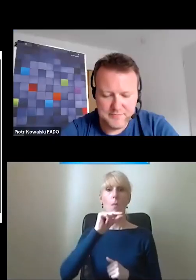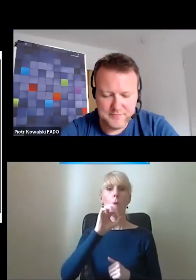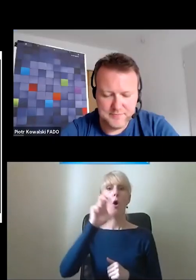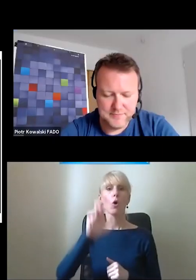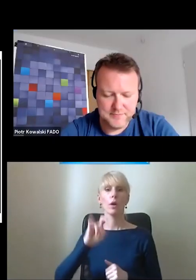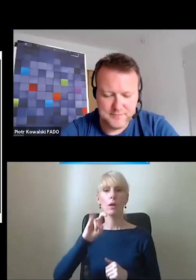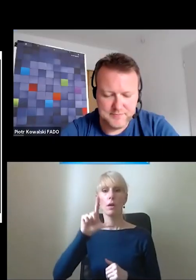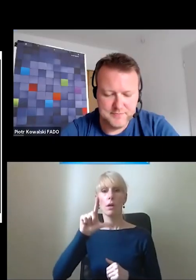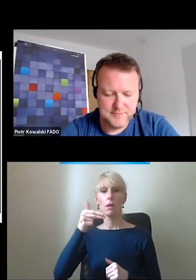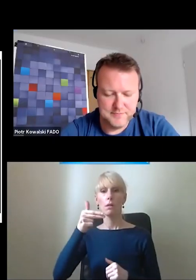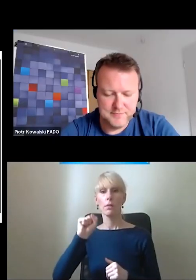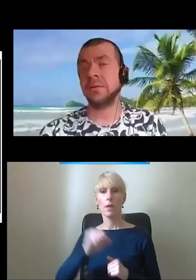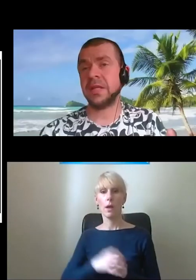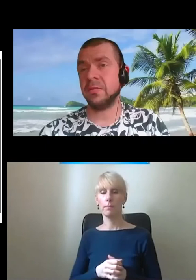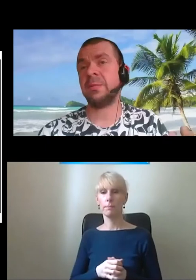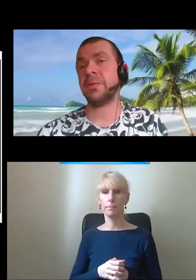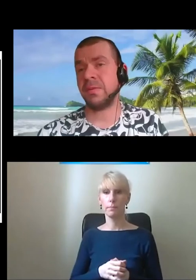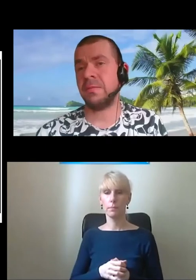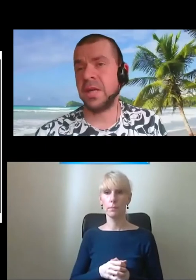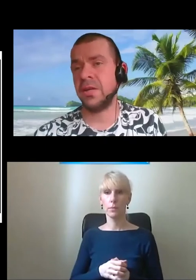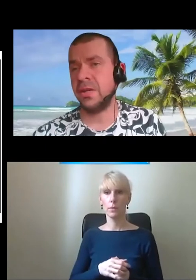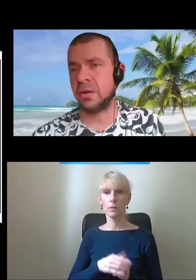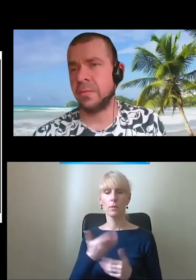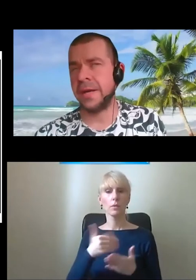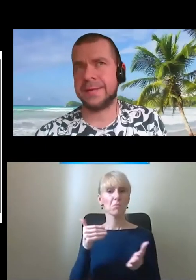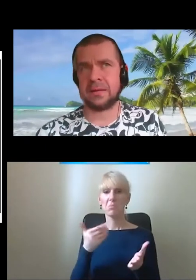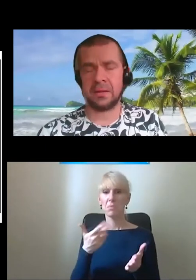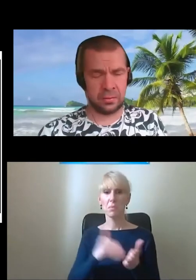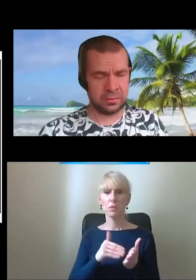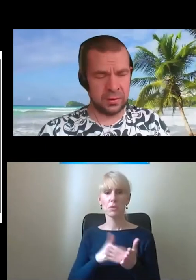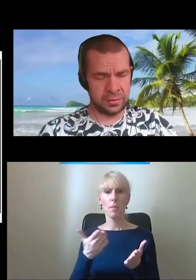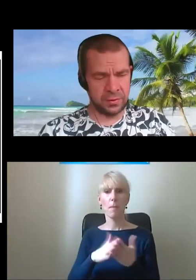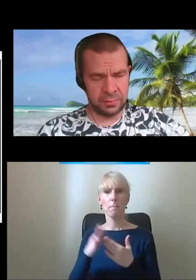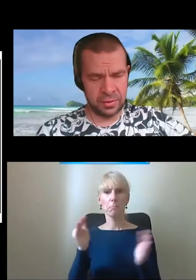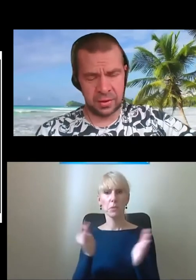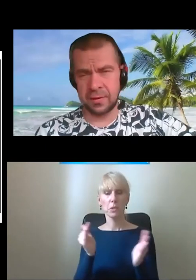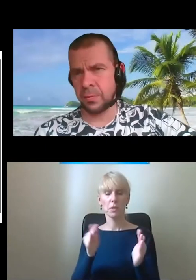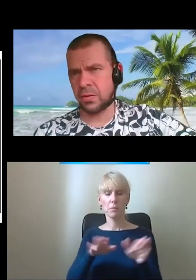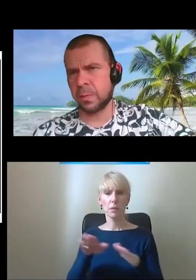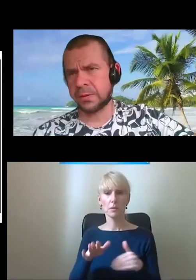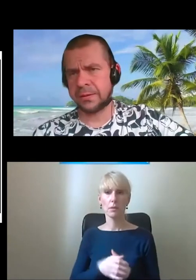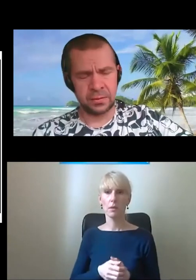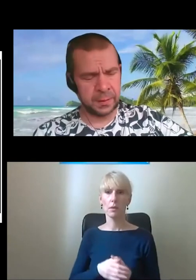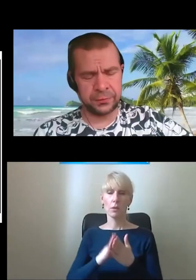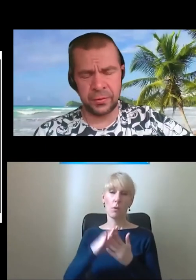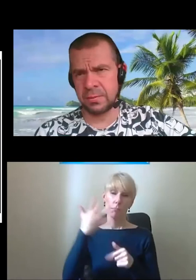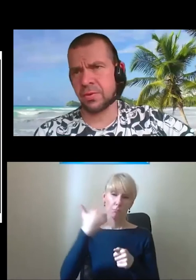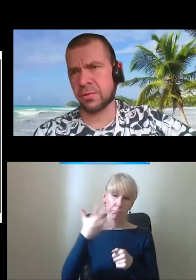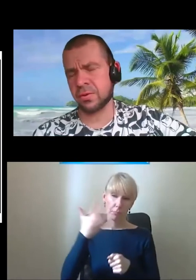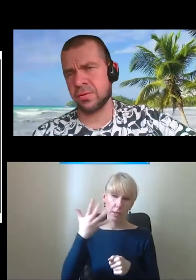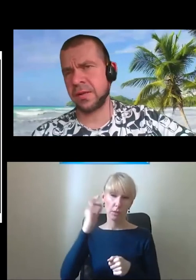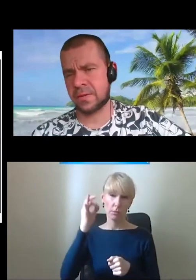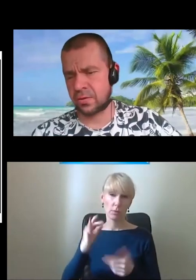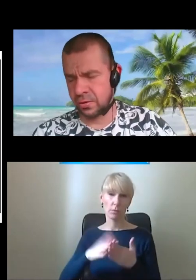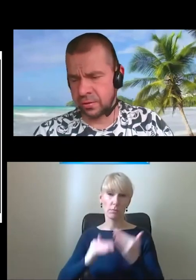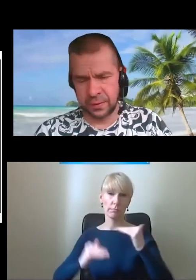Pochylnia, przepraszam. W związku z tym potrzeba mniej tego miejsca, tak? No bo tutaj oczywiście przy zachowaniu 5%, no to platformy przy